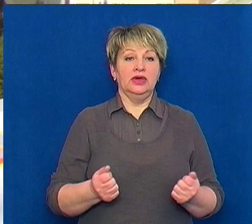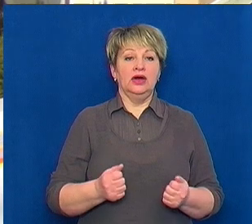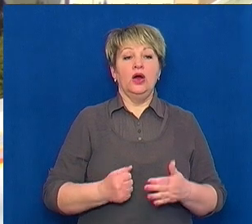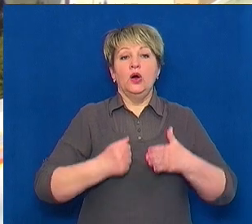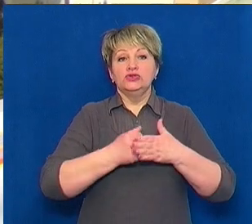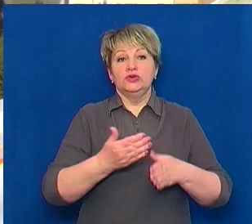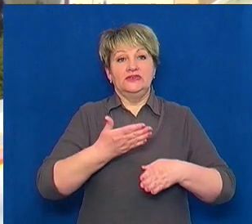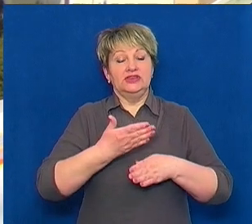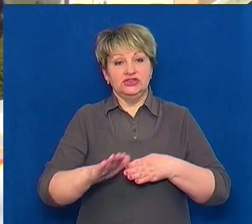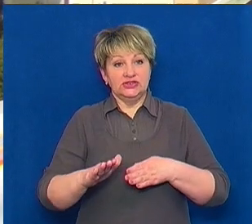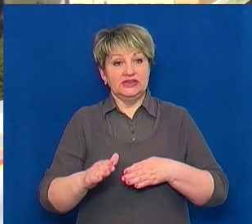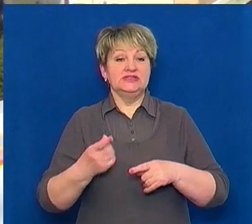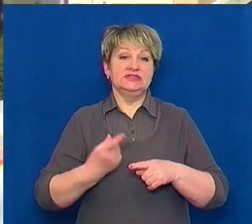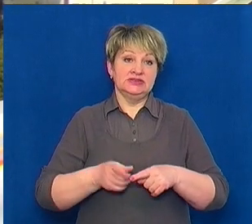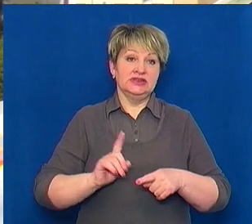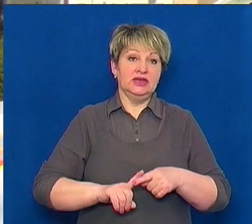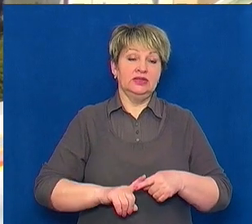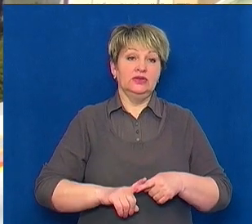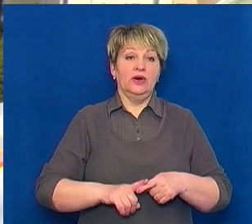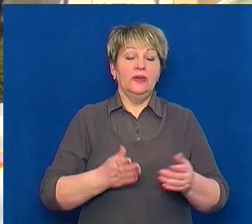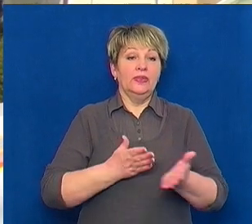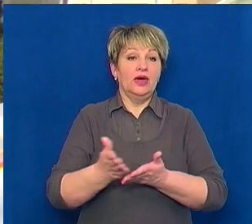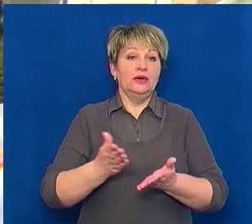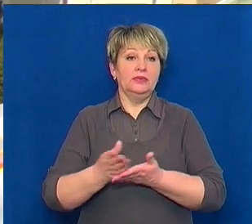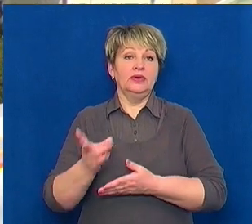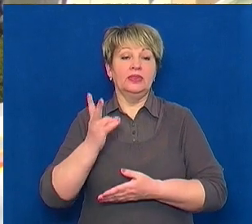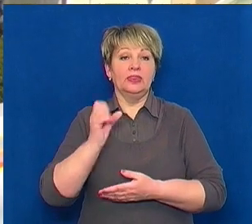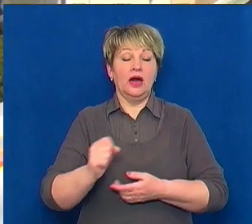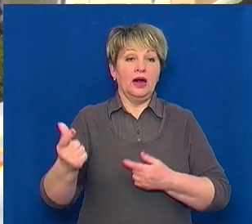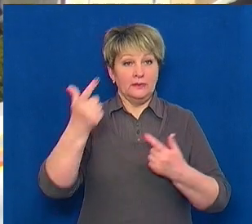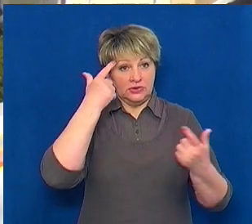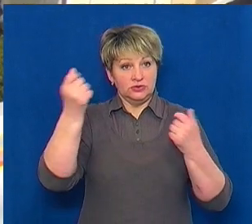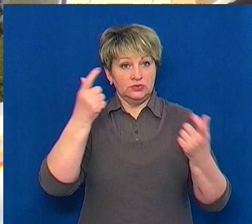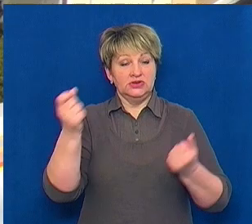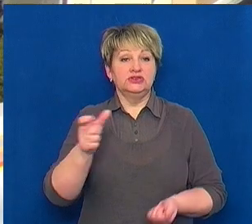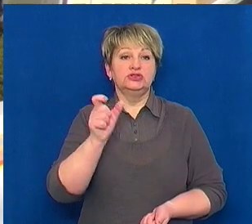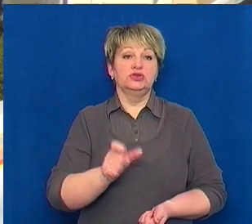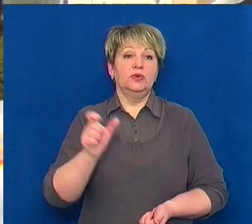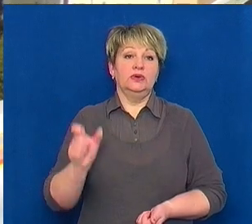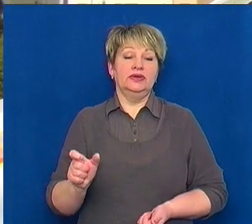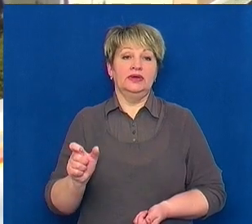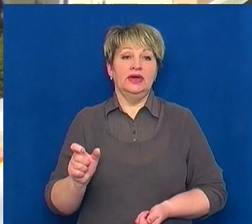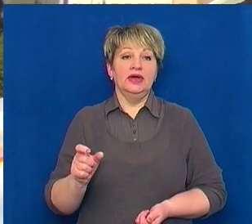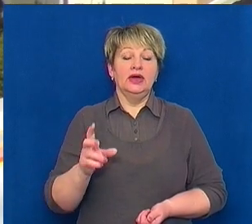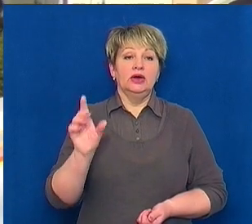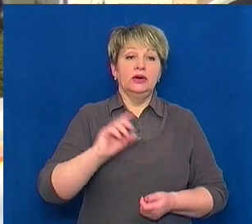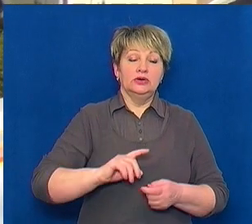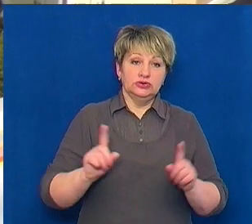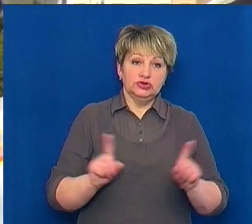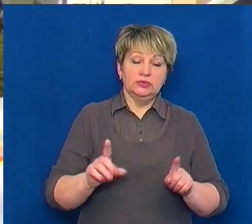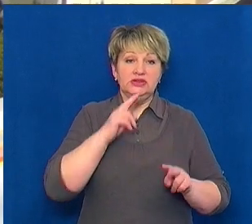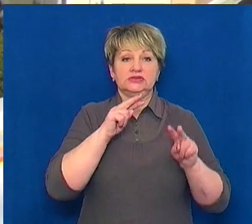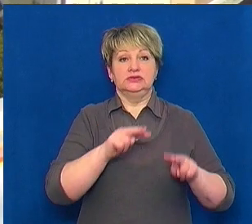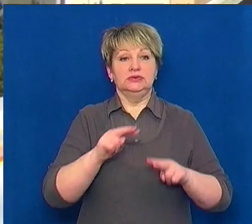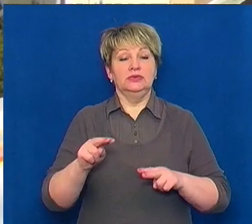кільця епіцентра, з епіцентра до кільця 30 років перемоги, тобто літаки. Люди реагують по-різному, я б сказав, що адекватно,